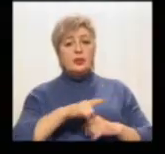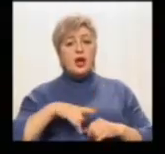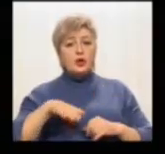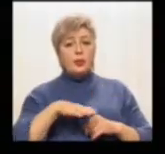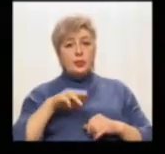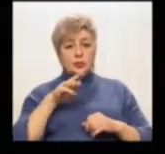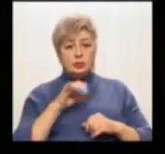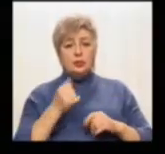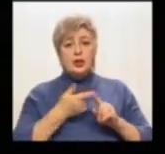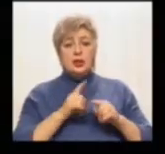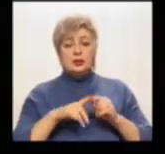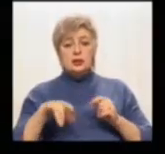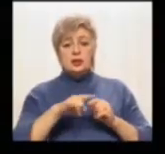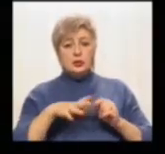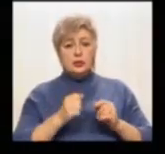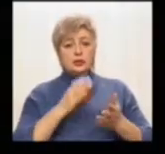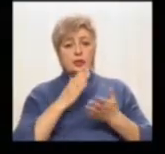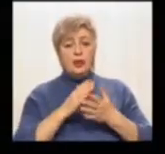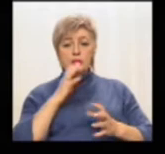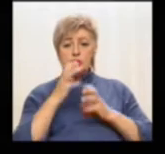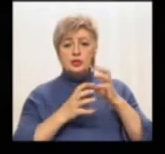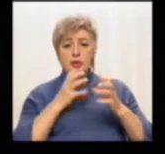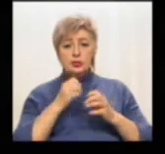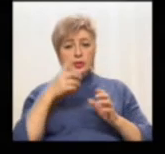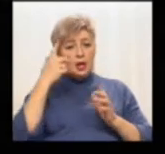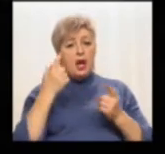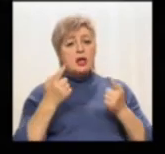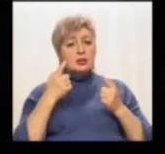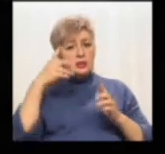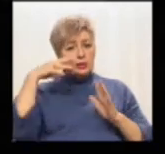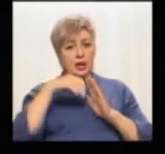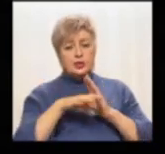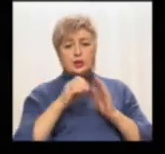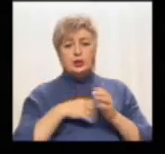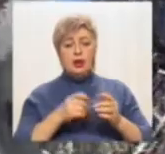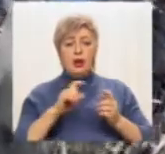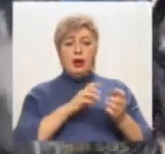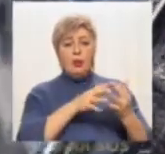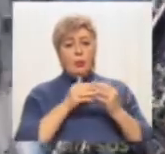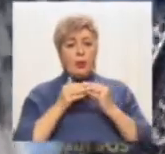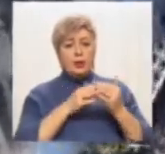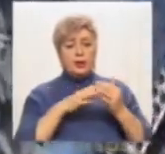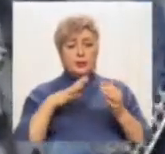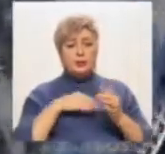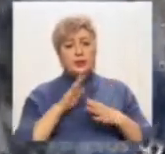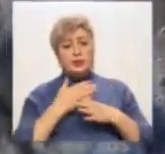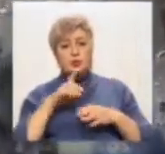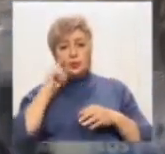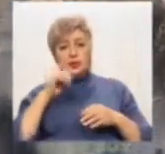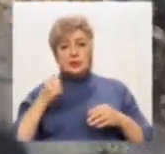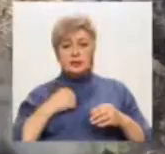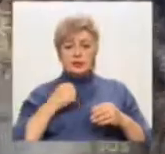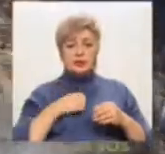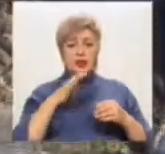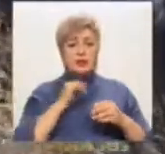стратегічне значення. Бої за встановлення контролю над ним тривали між українськими військами і терористичними збройними формуваннями